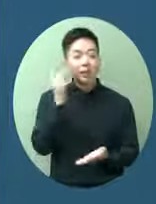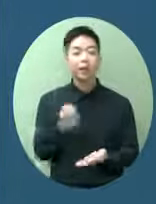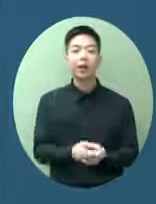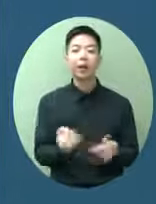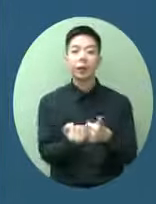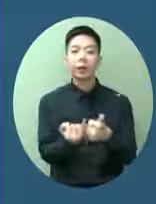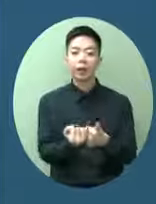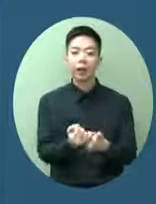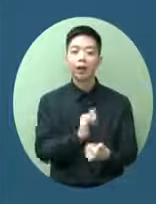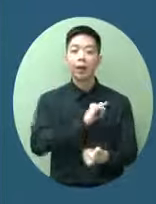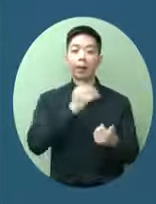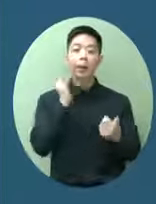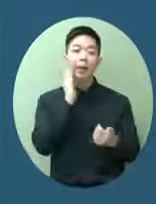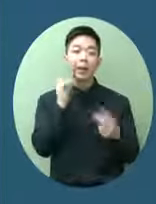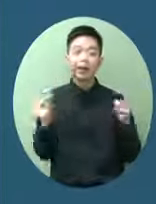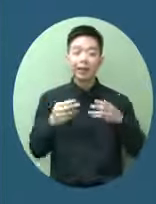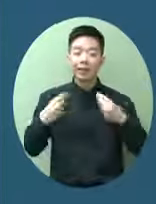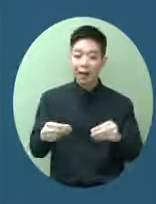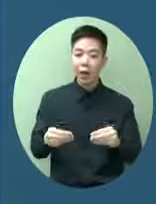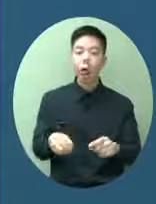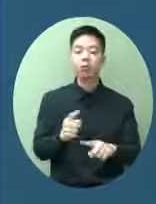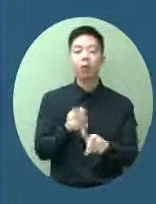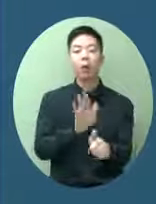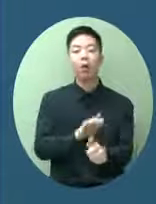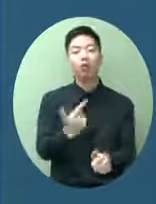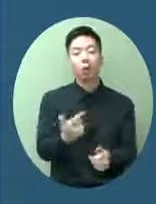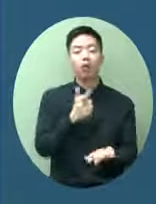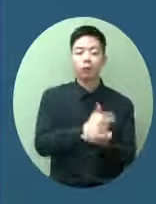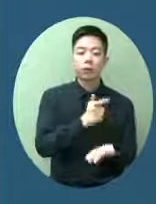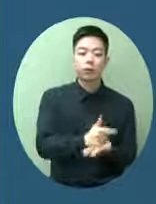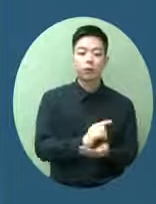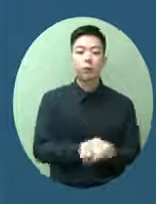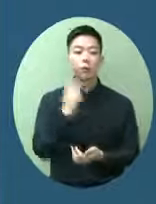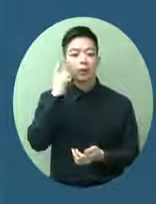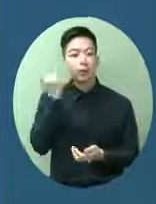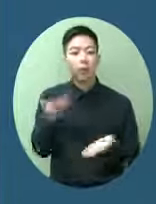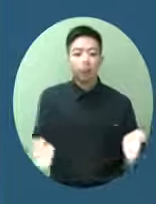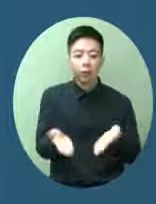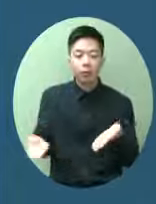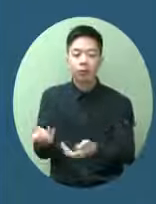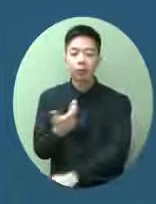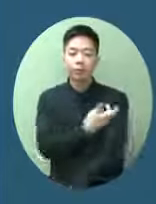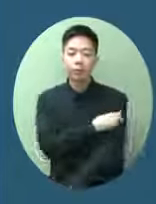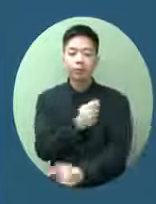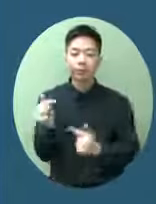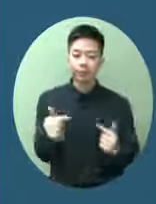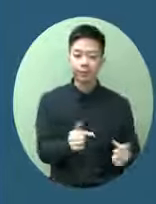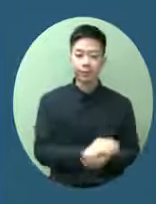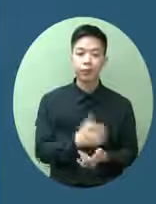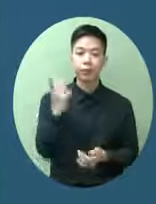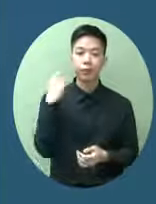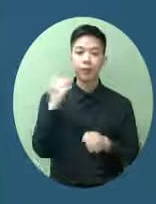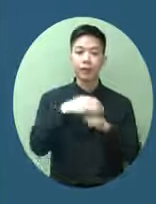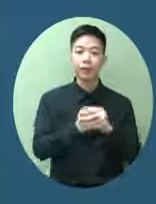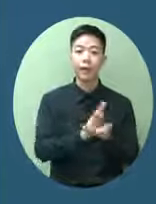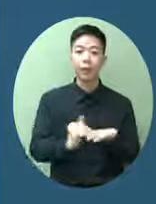都是要繼續去推廣接種疫苗我留意到最近世衛給